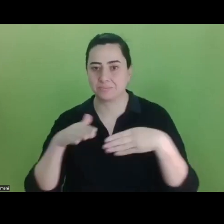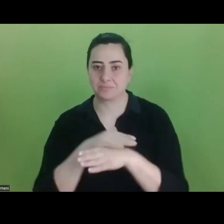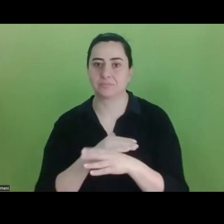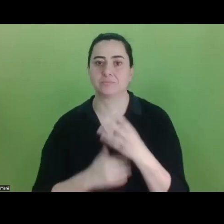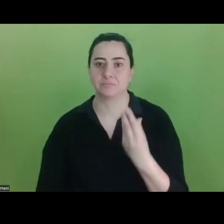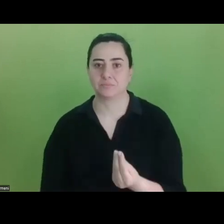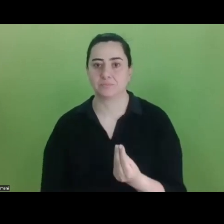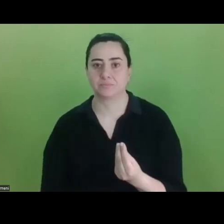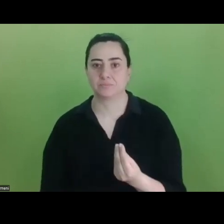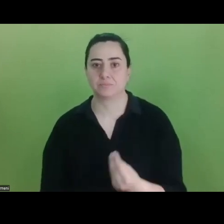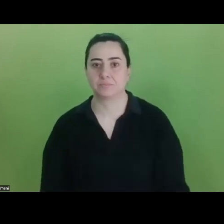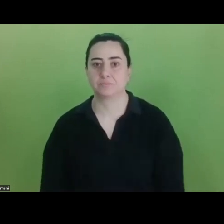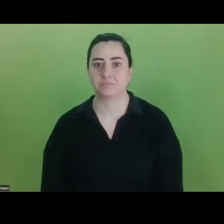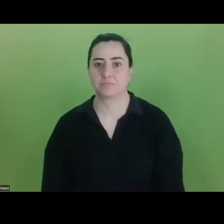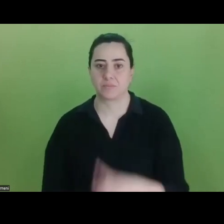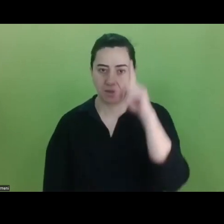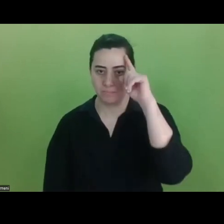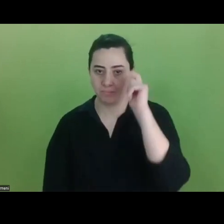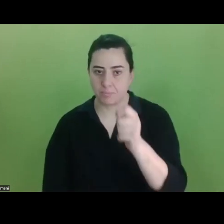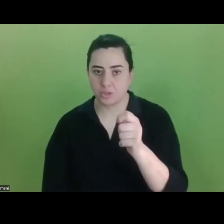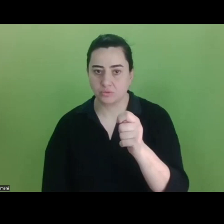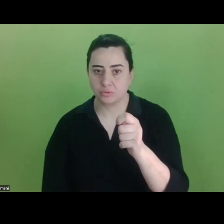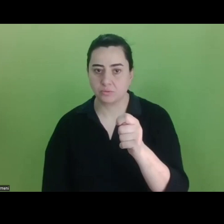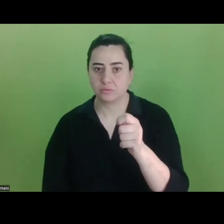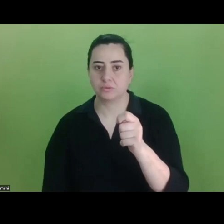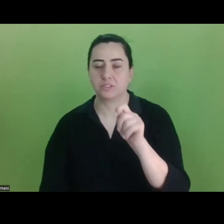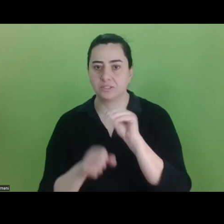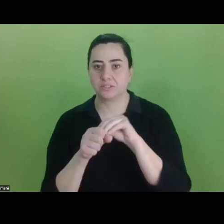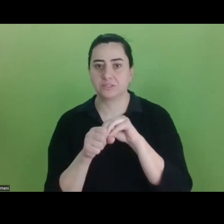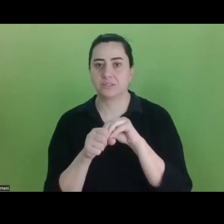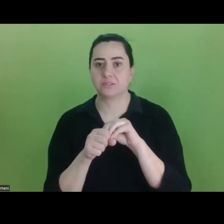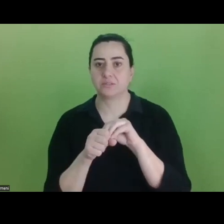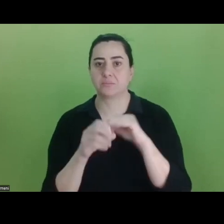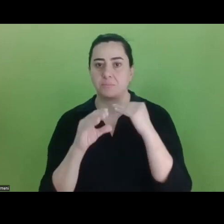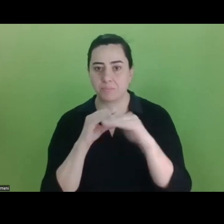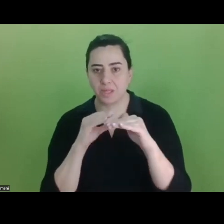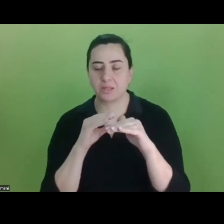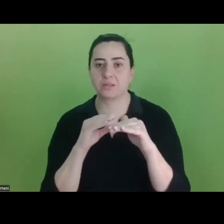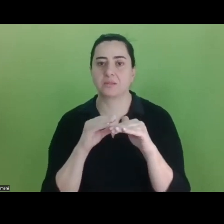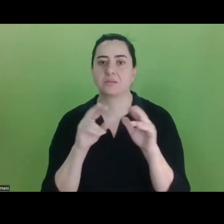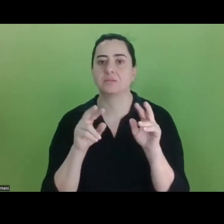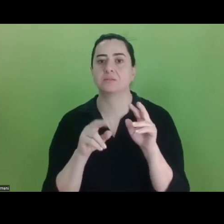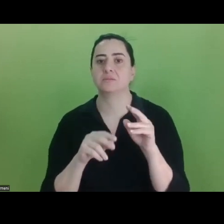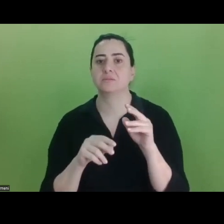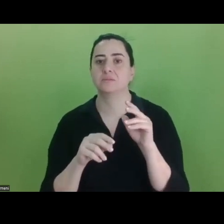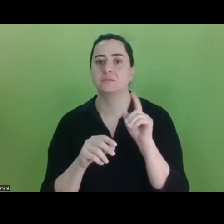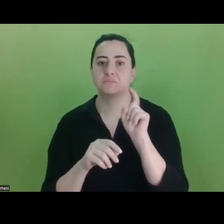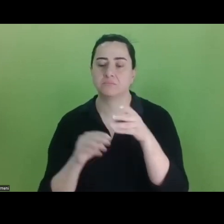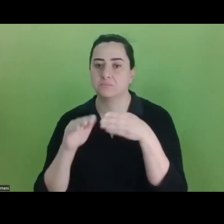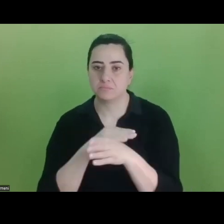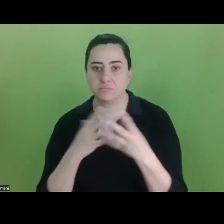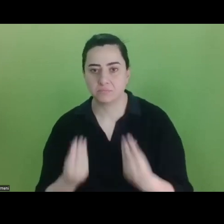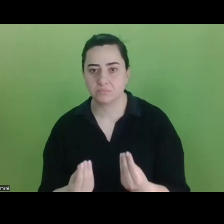Veya başvuru rehberinin de belirtilen doğrudan mys.sividüşün.net adresinden de girebilirsiniz.